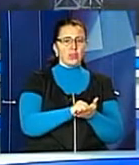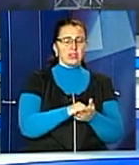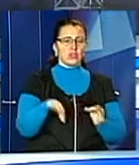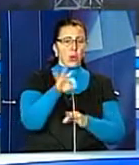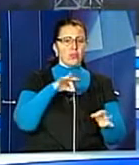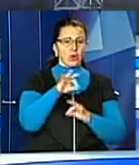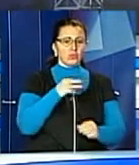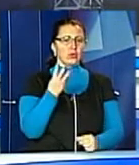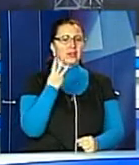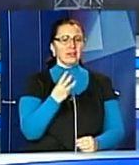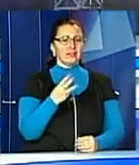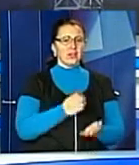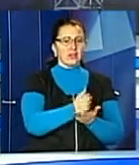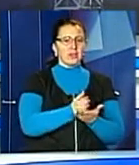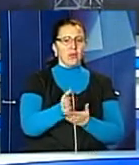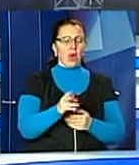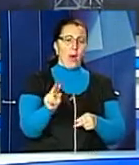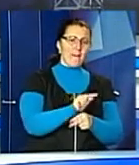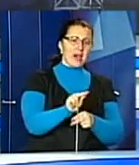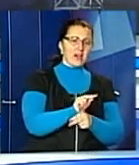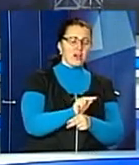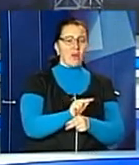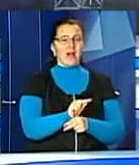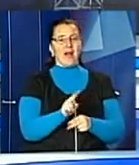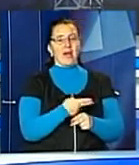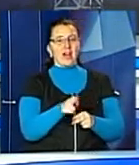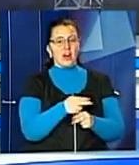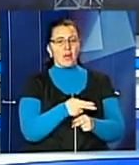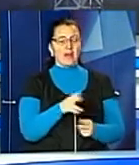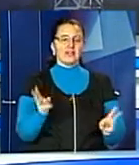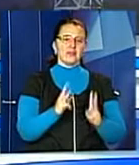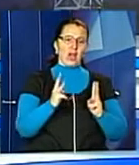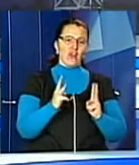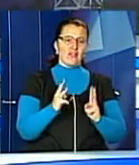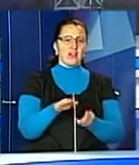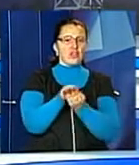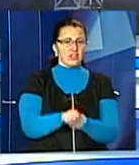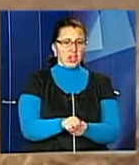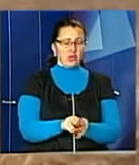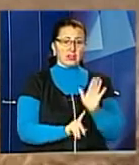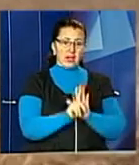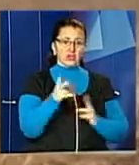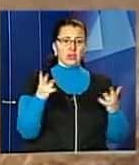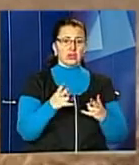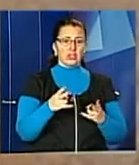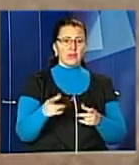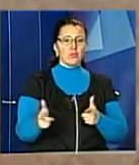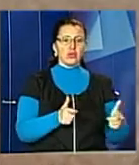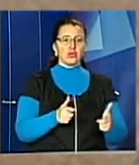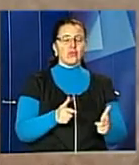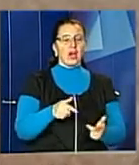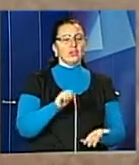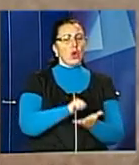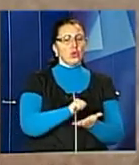складових – це переробка, спалювання і захоронення. Наразі для початку робіт потрібно підготувати відповідні документи,